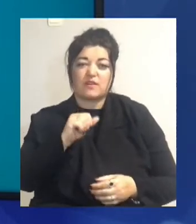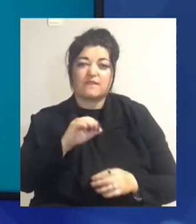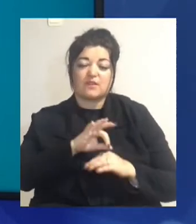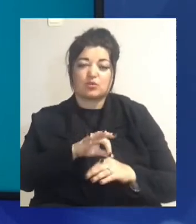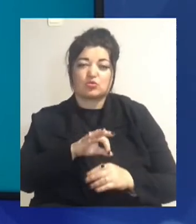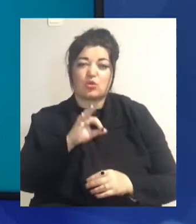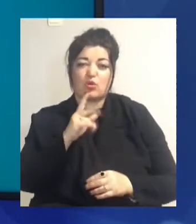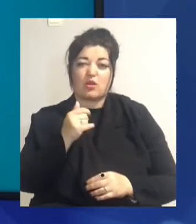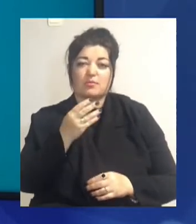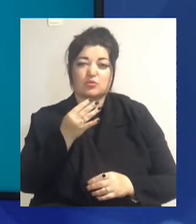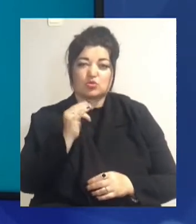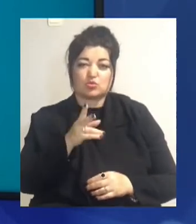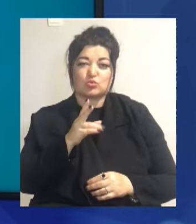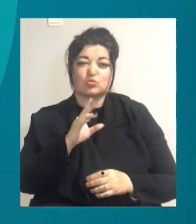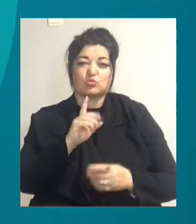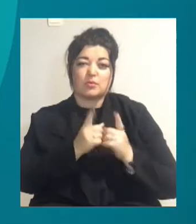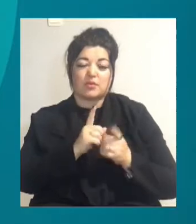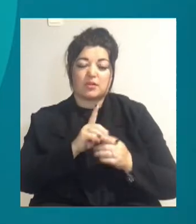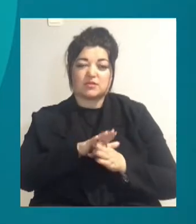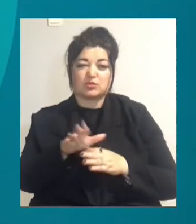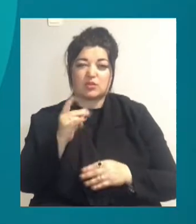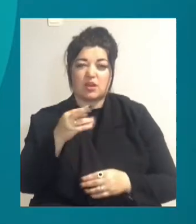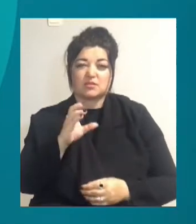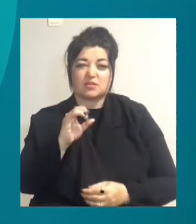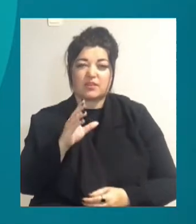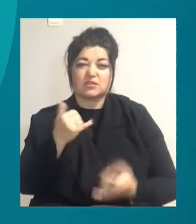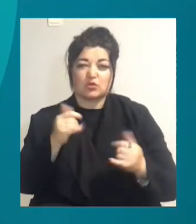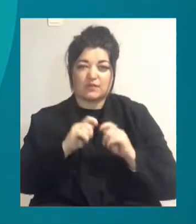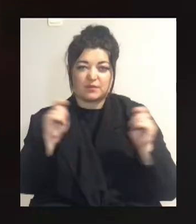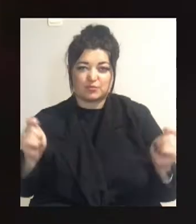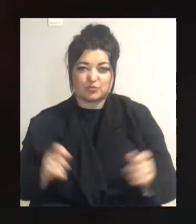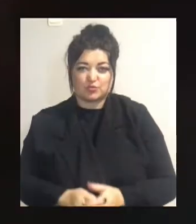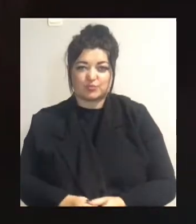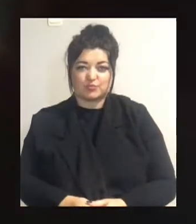Сордопереклас здійснює Наталя Сергєєва. Сьогодні у випуску.